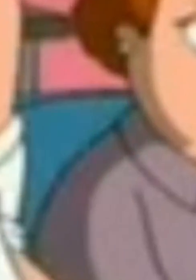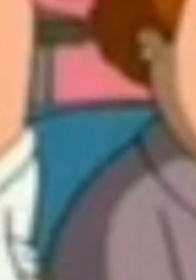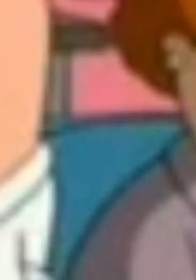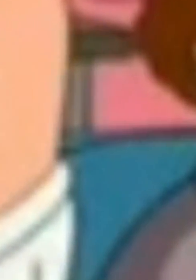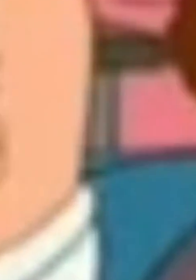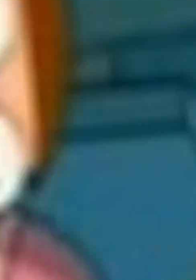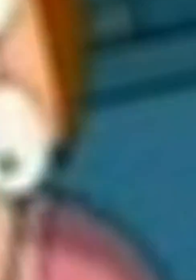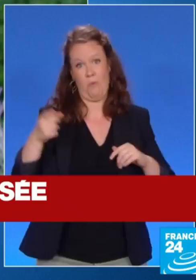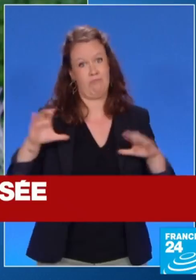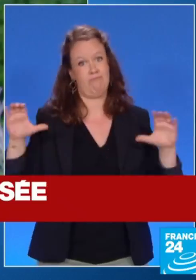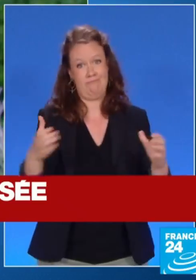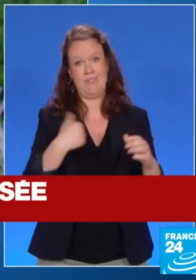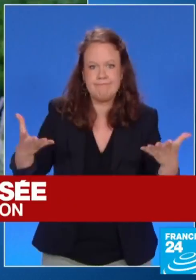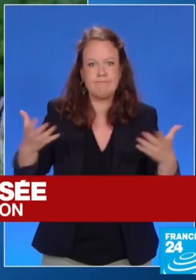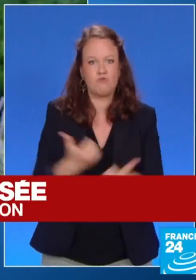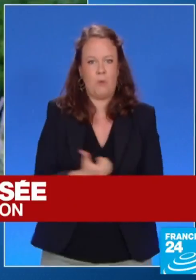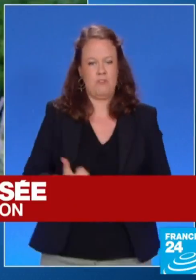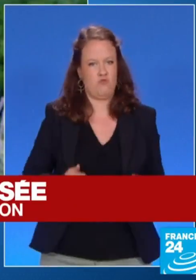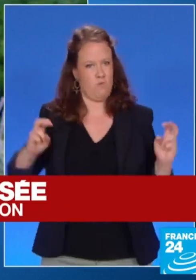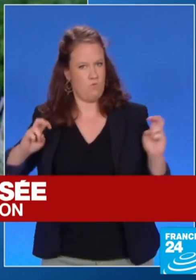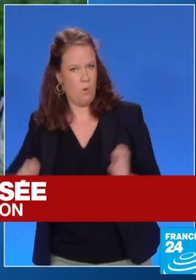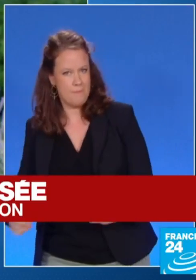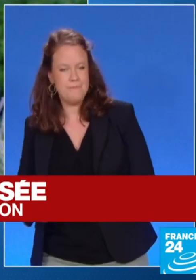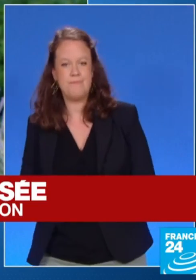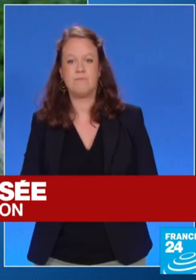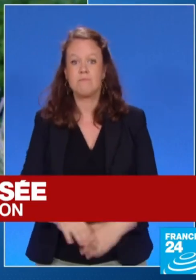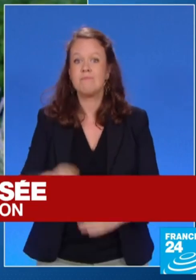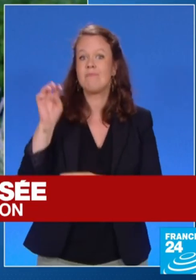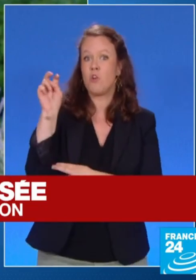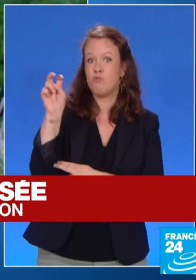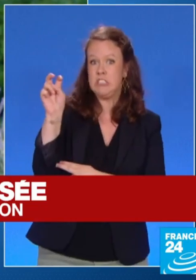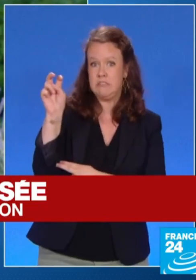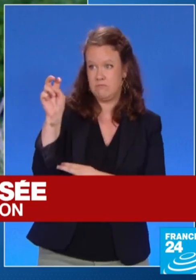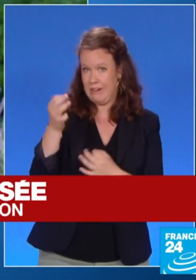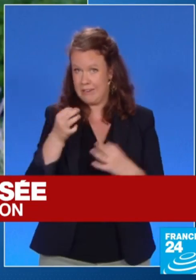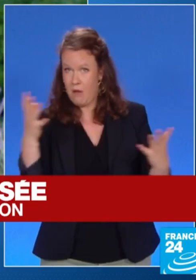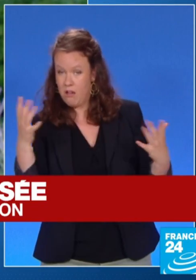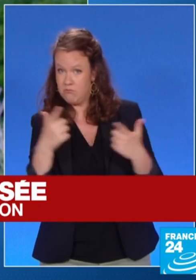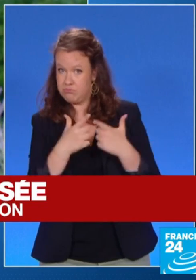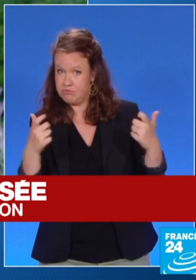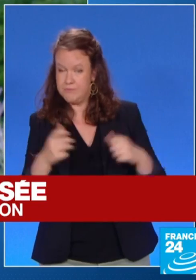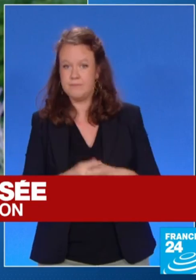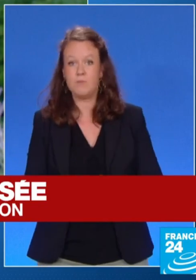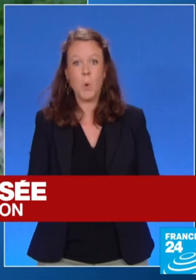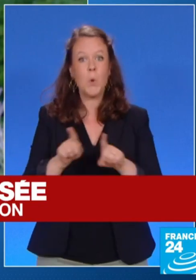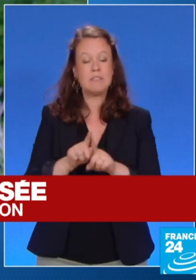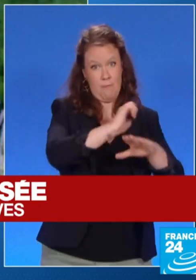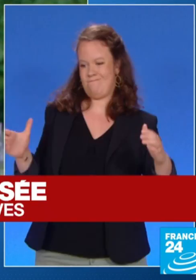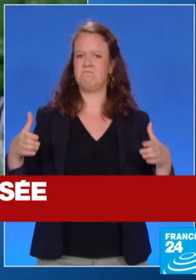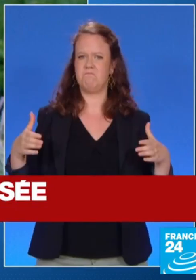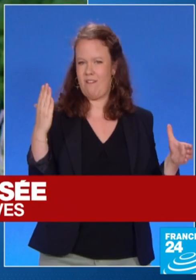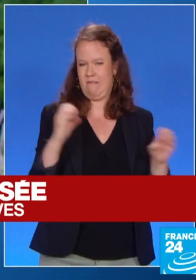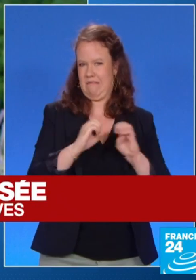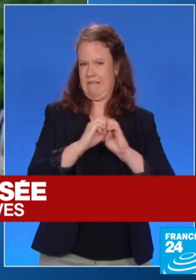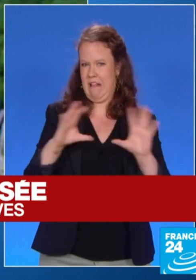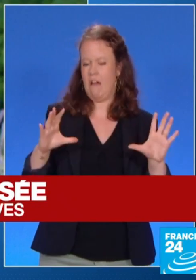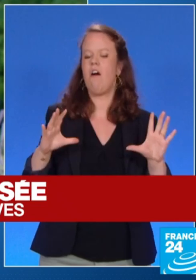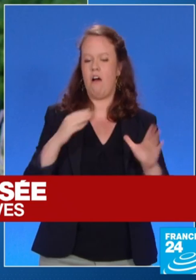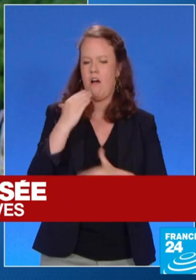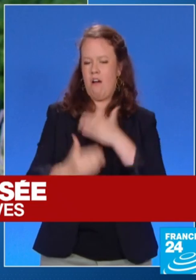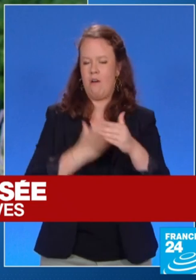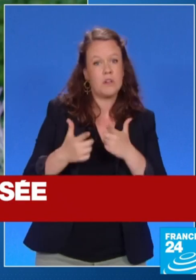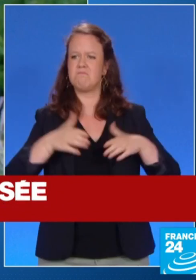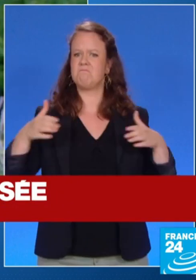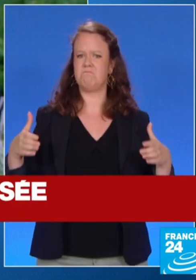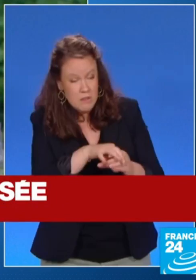hé, il l'a dit, il l'a dit. Il faudra des mesures d'urgence pour notre santé, qu'il s'agisse de notre hôpital ou de ma bite. Vous le savez,